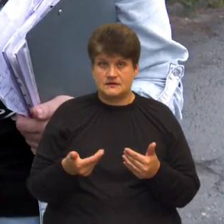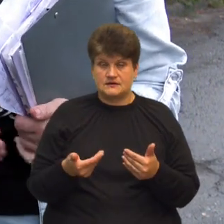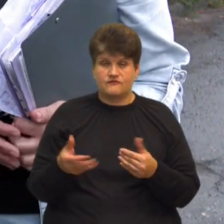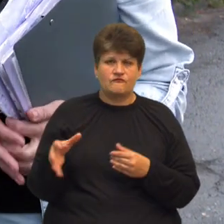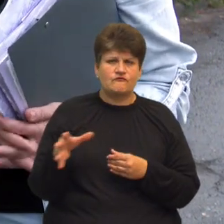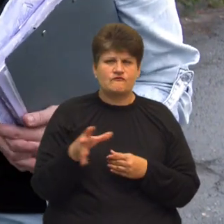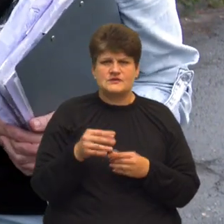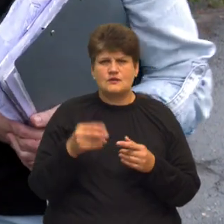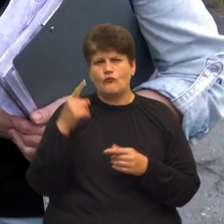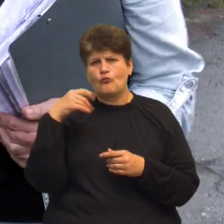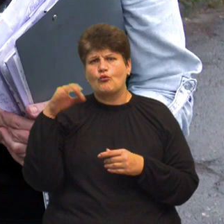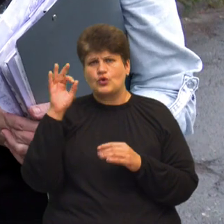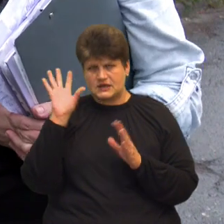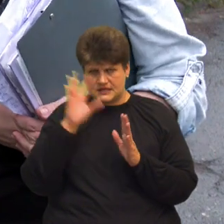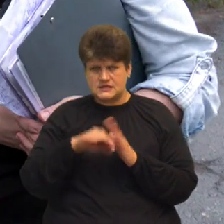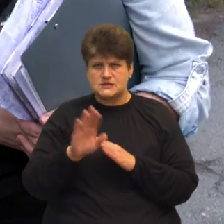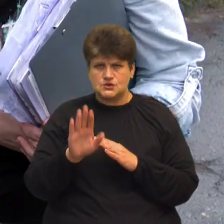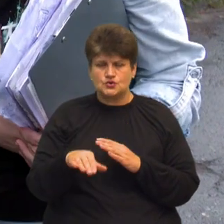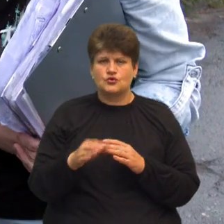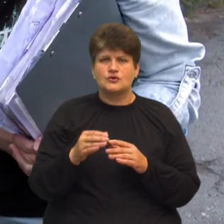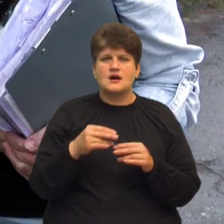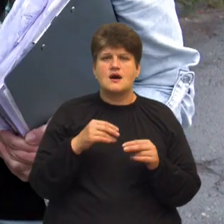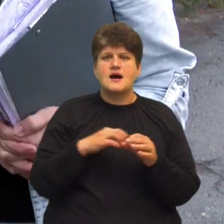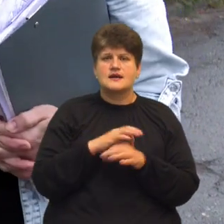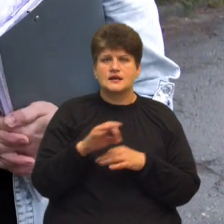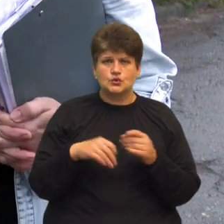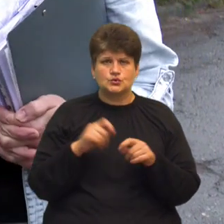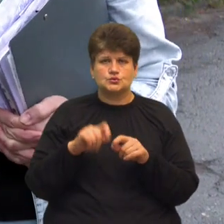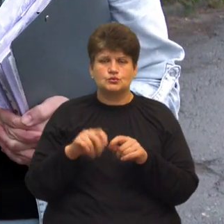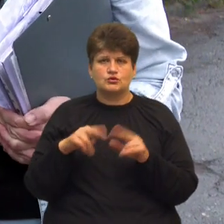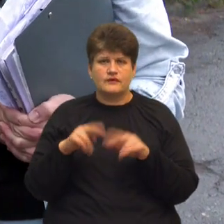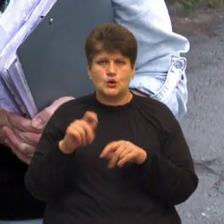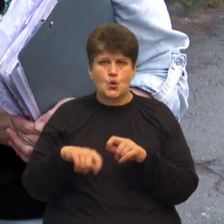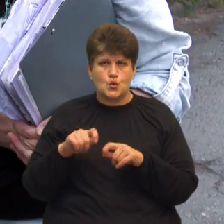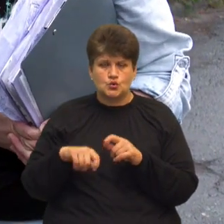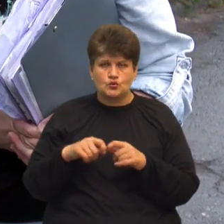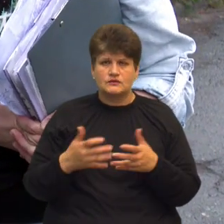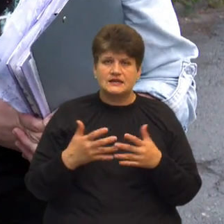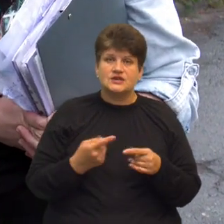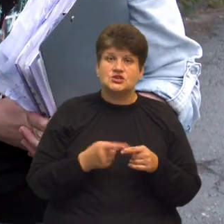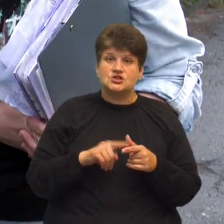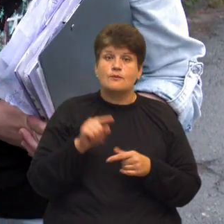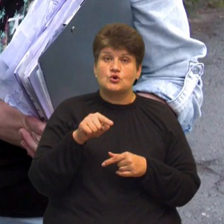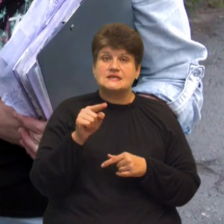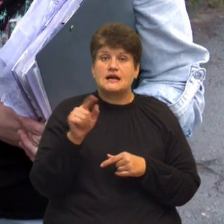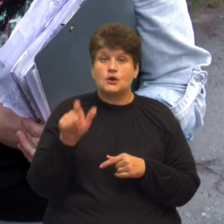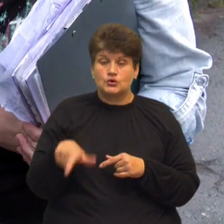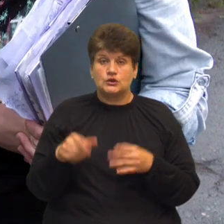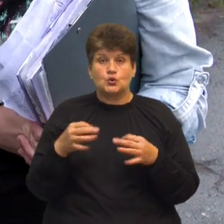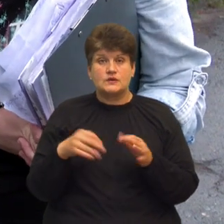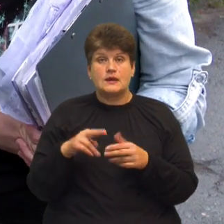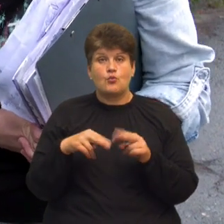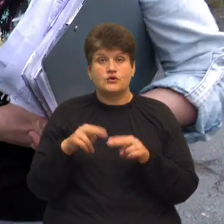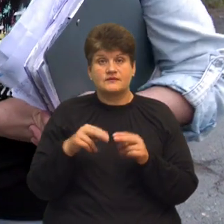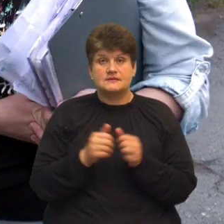органів, до поліції в тому числі, до архітектурно-будівельного контролю, з'ясовувати, чи має ця людина дозвол на будівництво